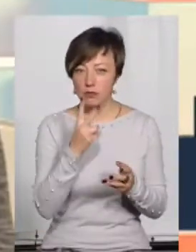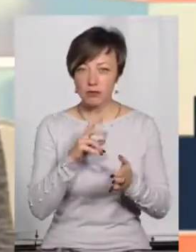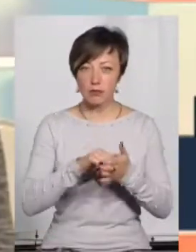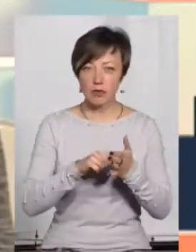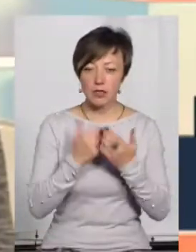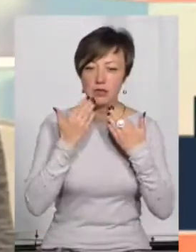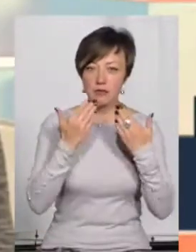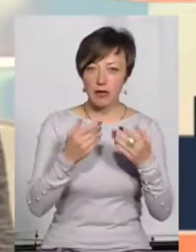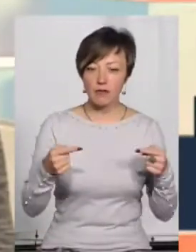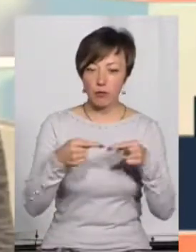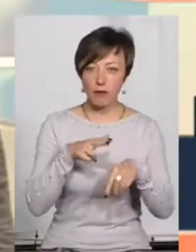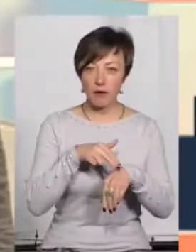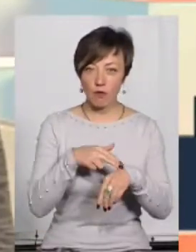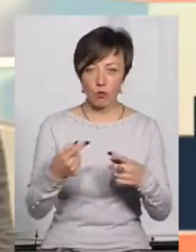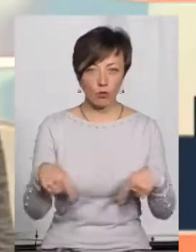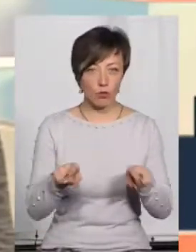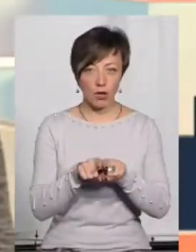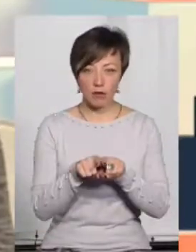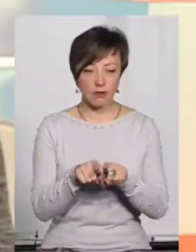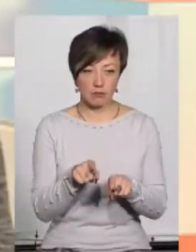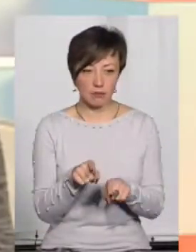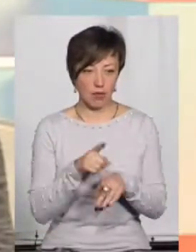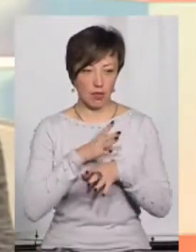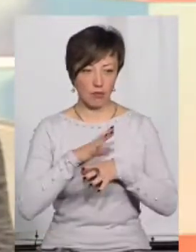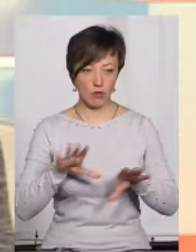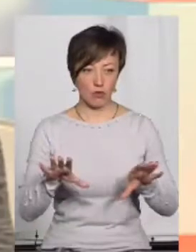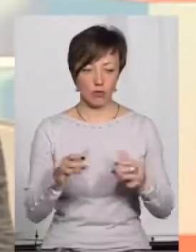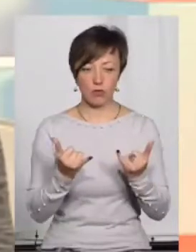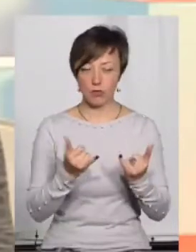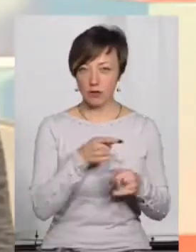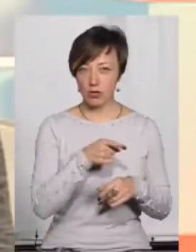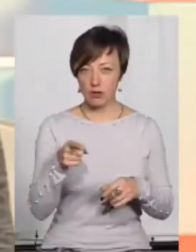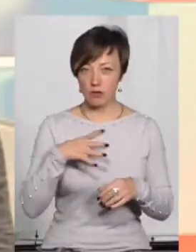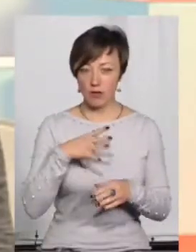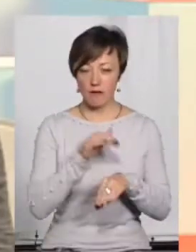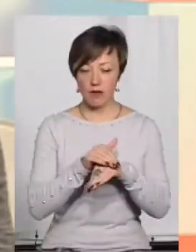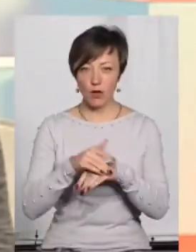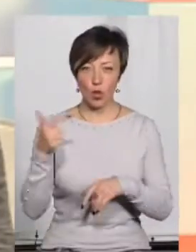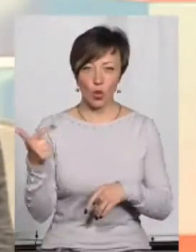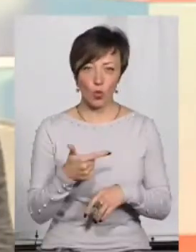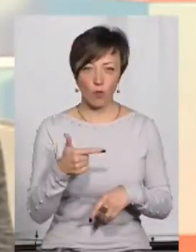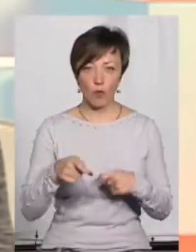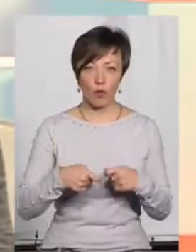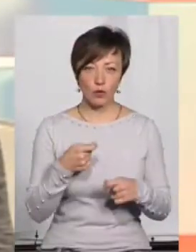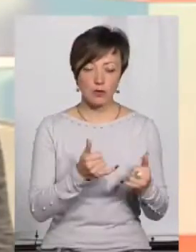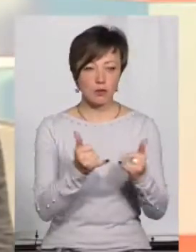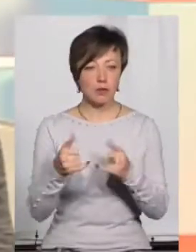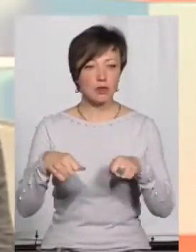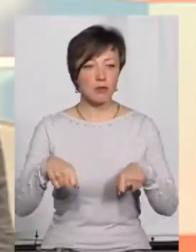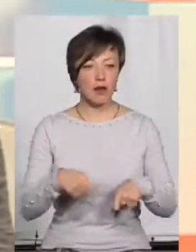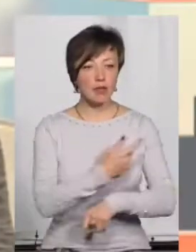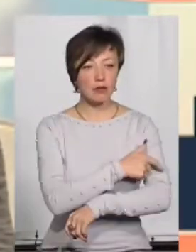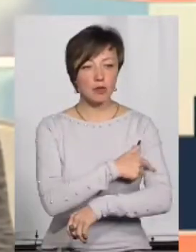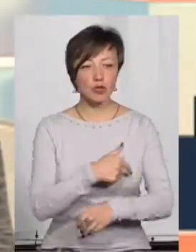для звернення у відповідні правоохоронні органи і так далі, не було. На час візиту були виявлені групі порушення забезпечення права на